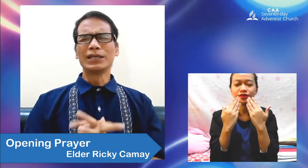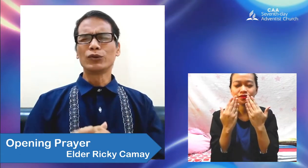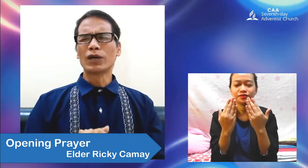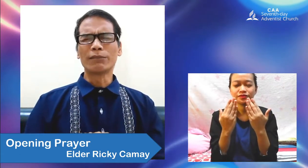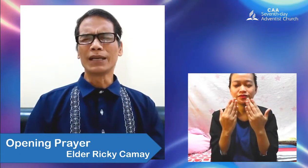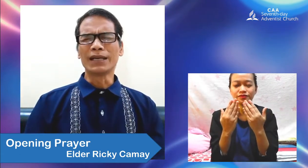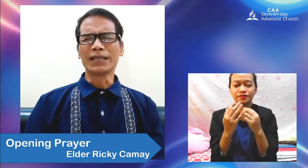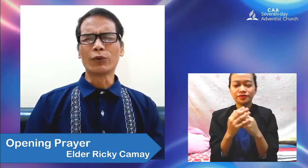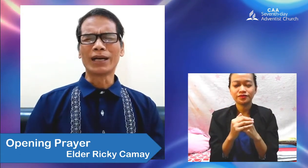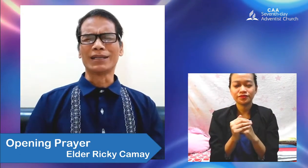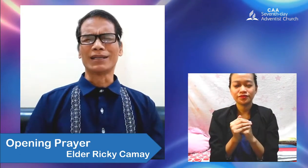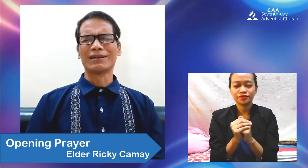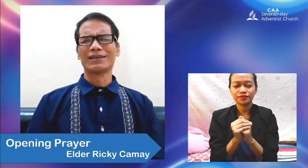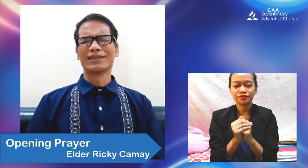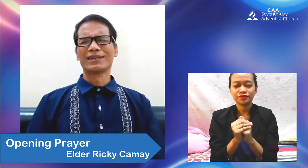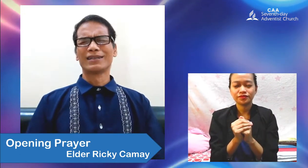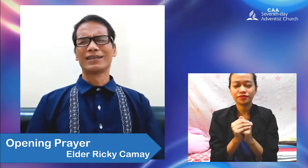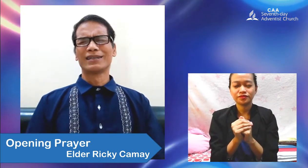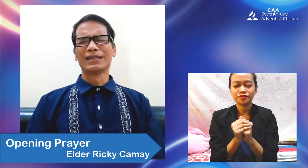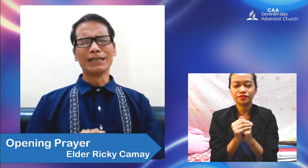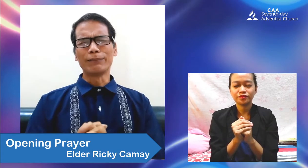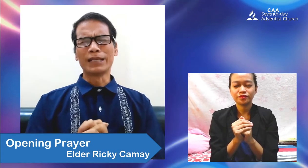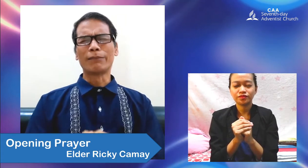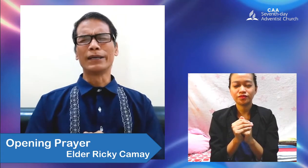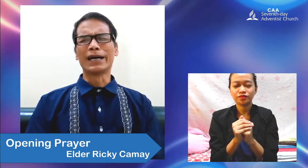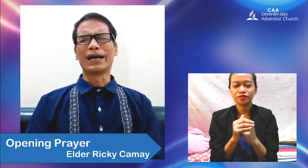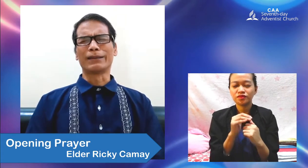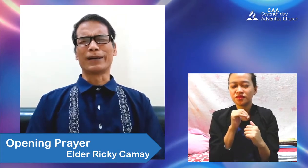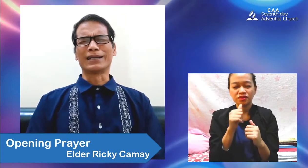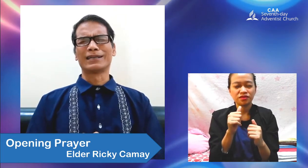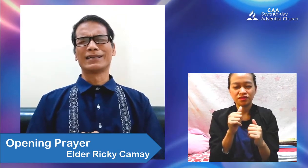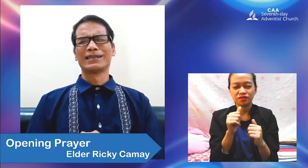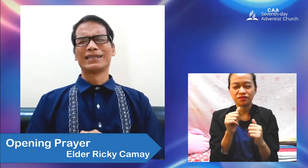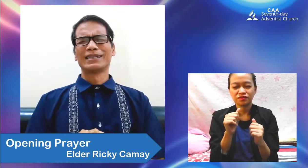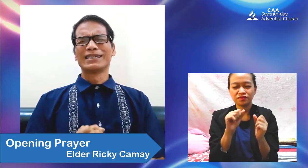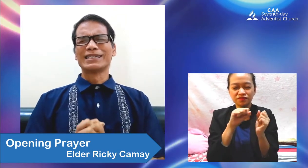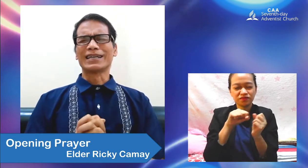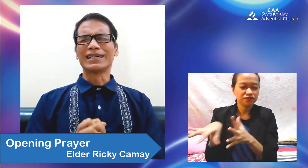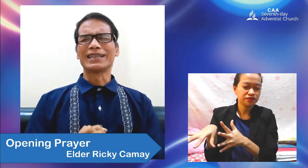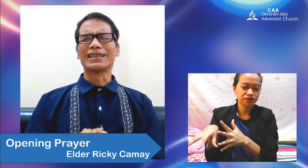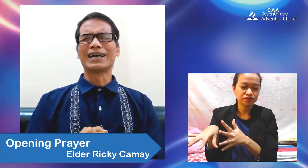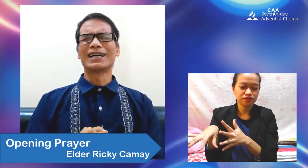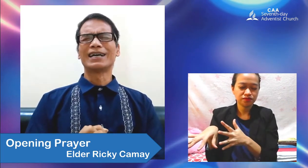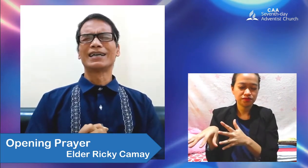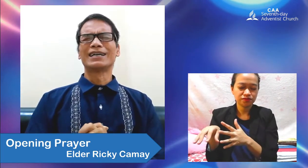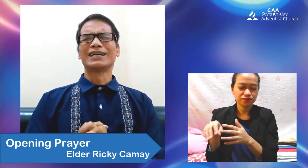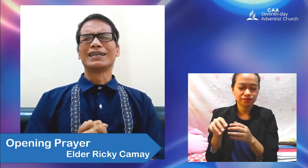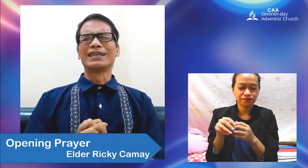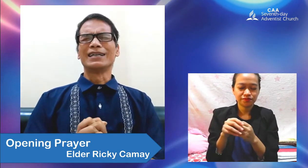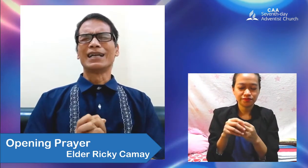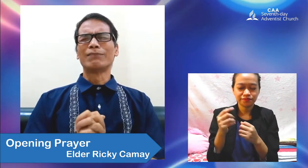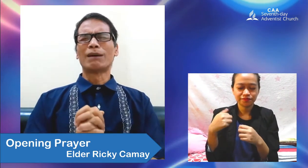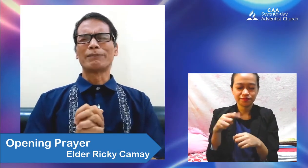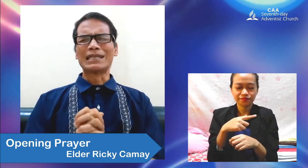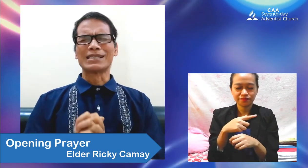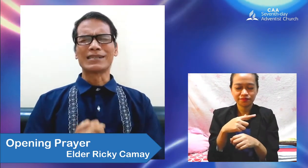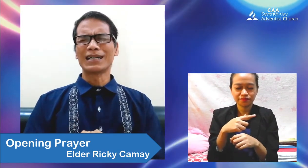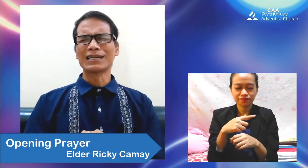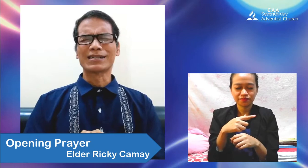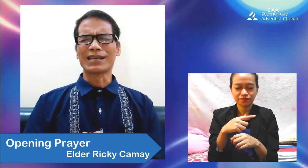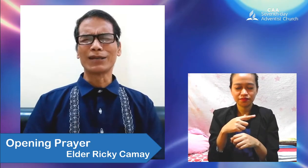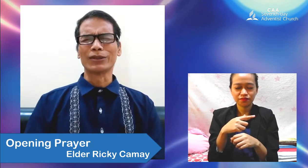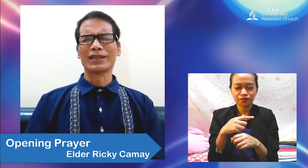Hindi niyo kami iniwanan ni pinabayaan man sa gitna ng